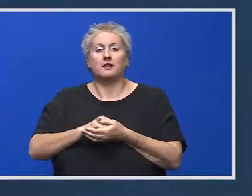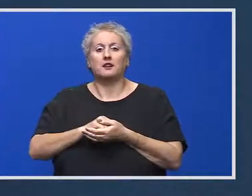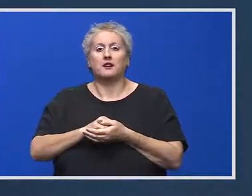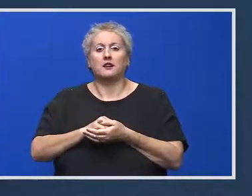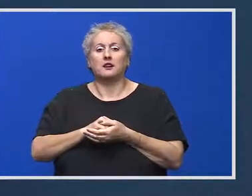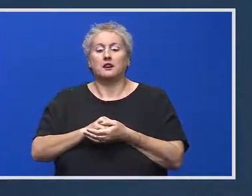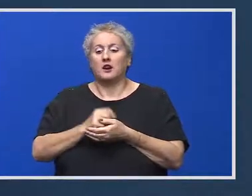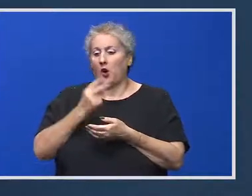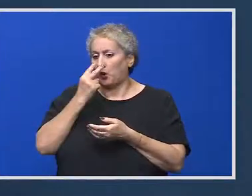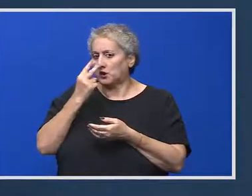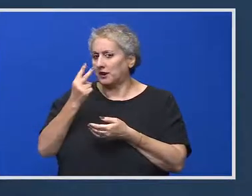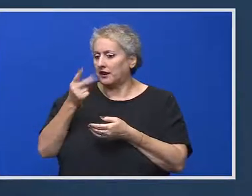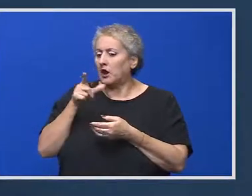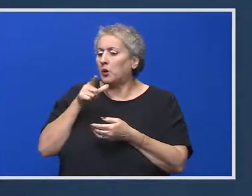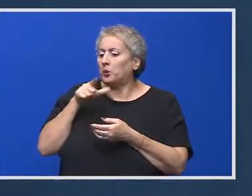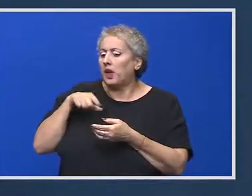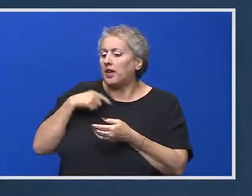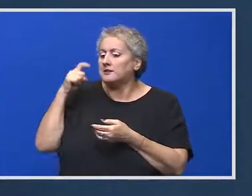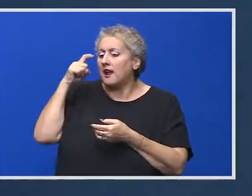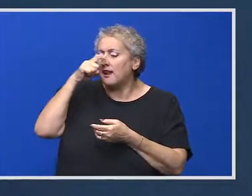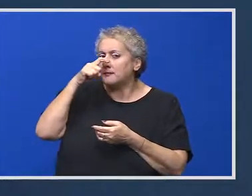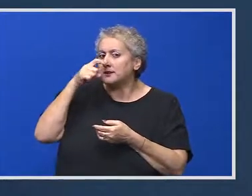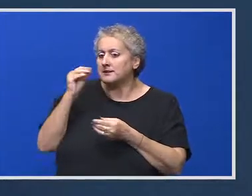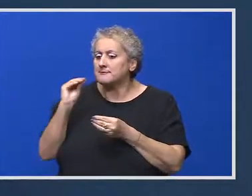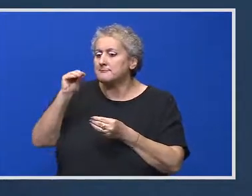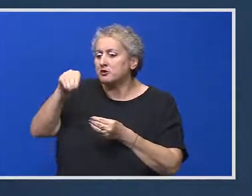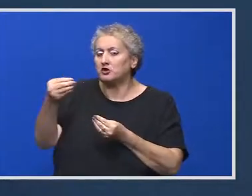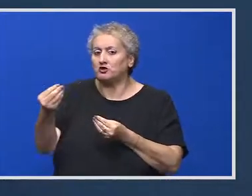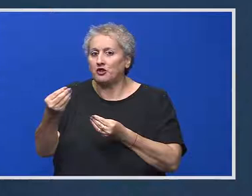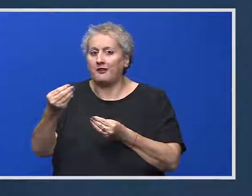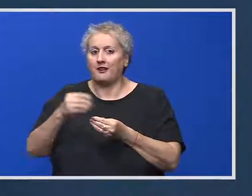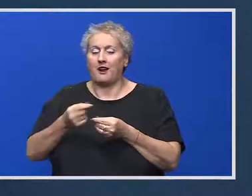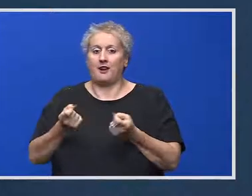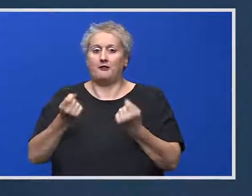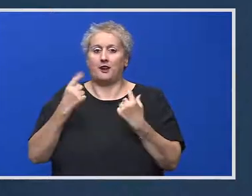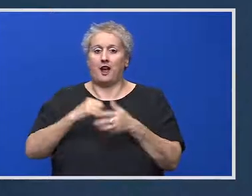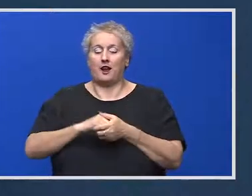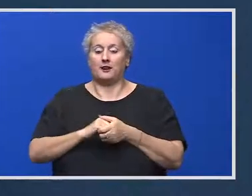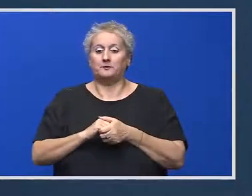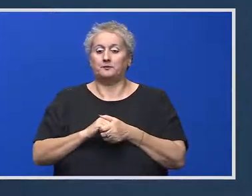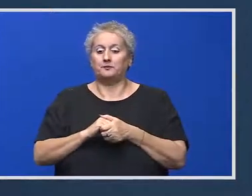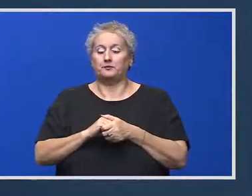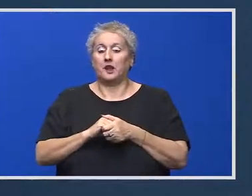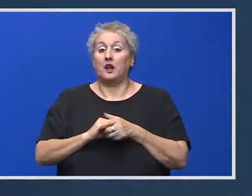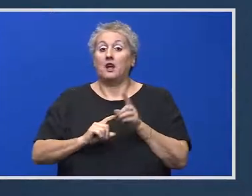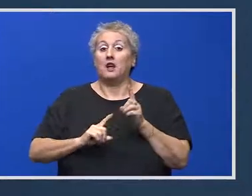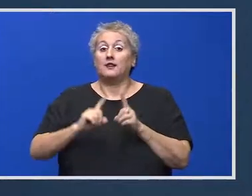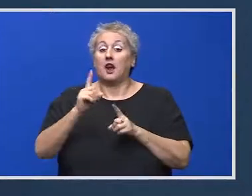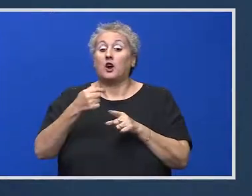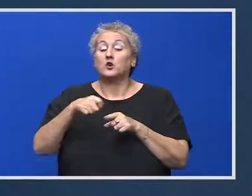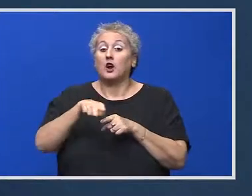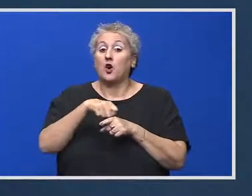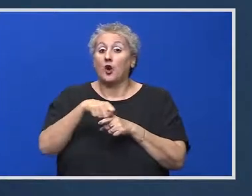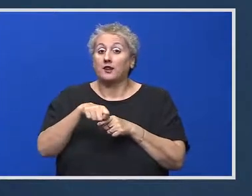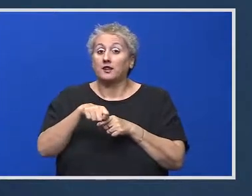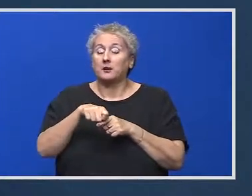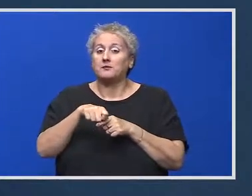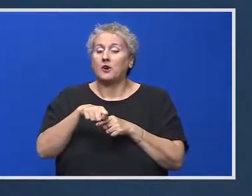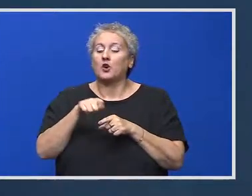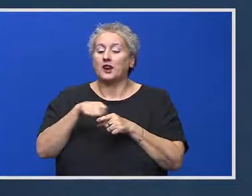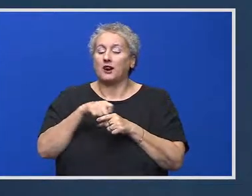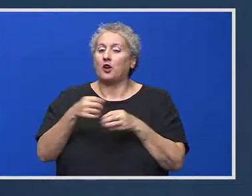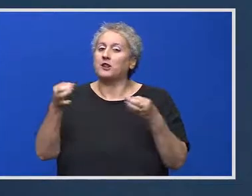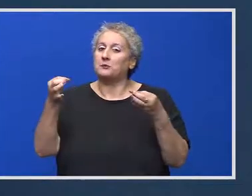deficit? Ne așteptăm la un deficit mai mic la finalul anului și cât de mic? Dacă o să corectăm, o să corectăm în jos